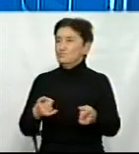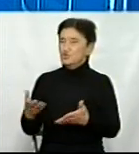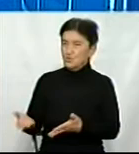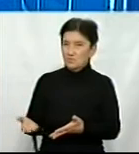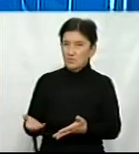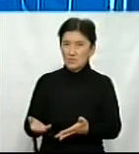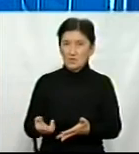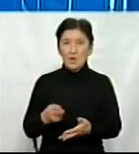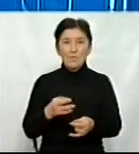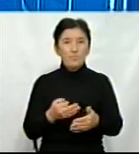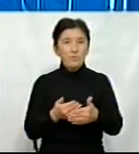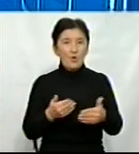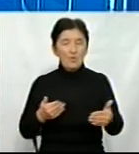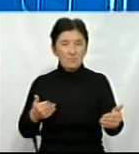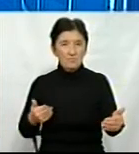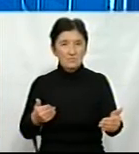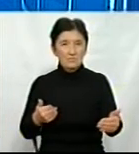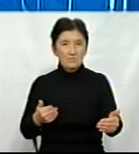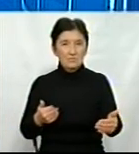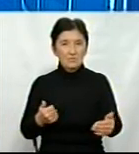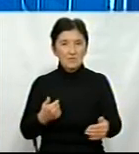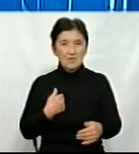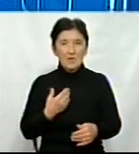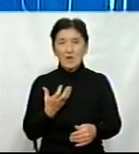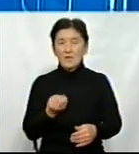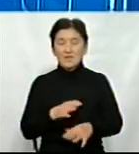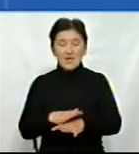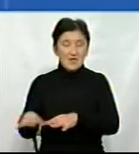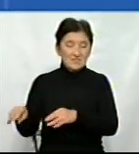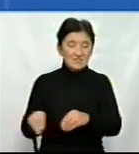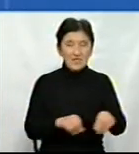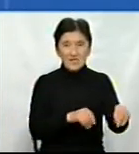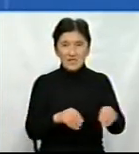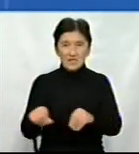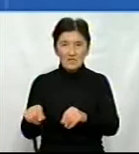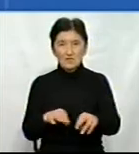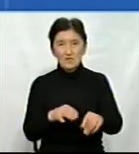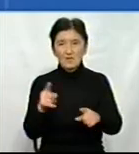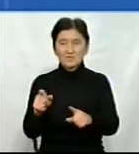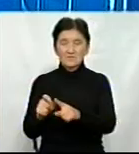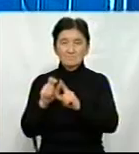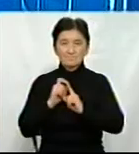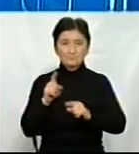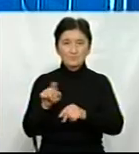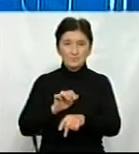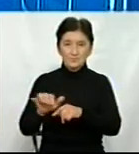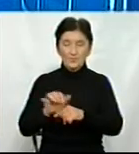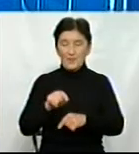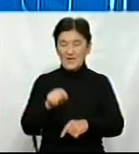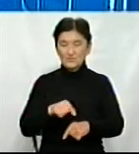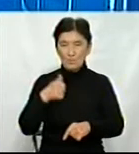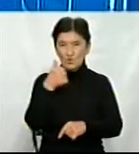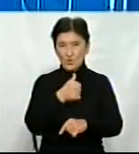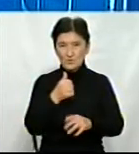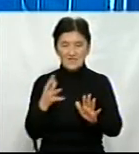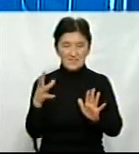парових попередників. Та, ну то ми ж не сіємо. Відповідь на це питання товаровиробників, ми вже в цьому році заклали